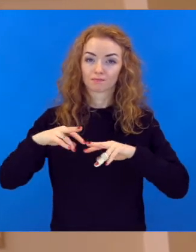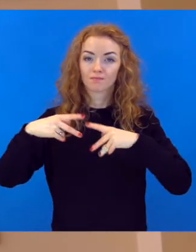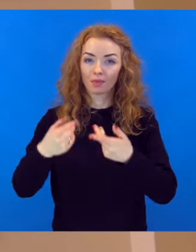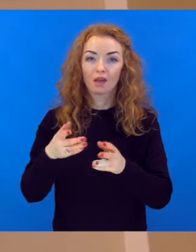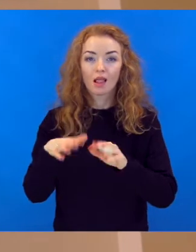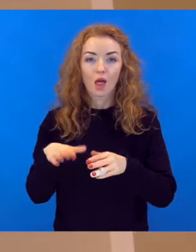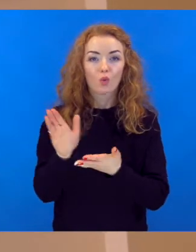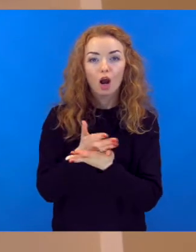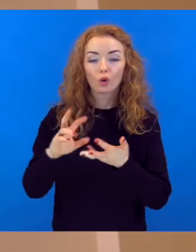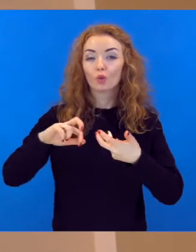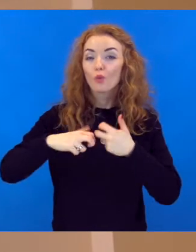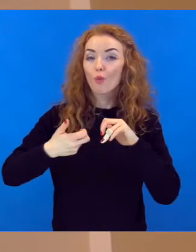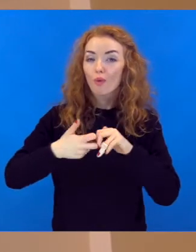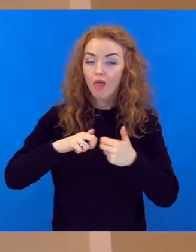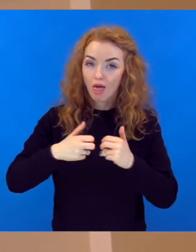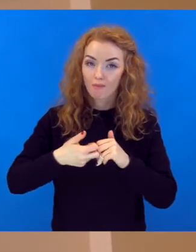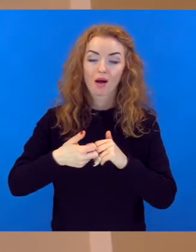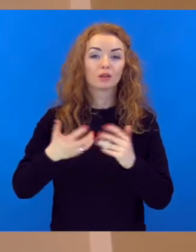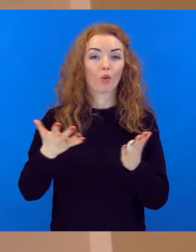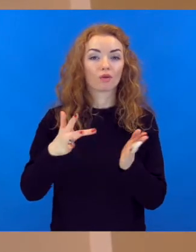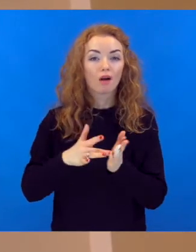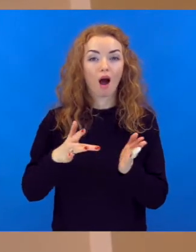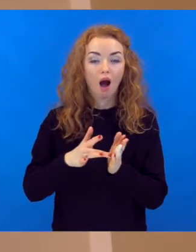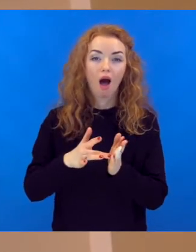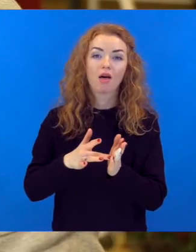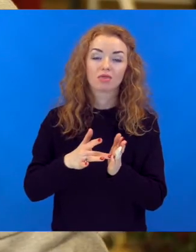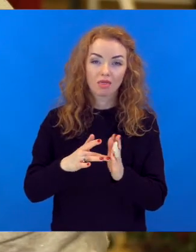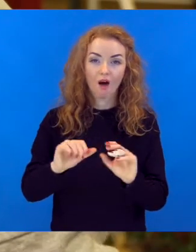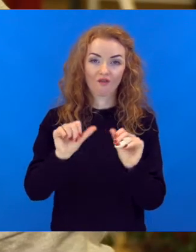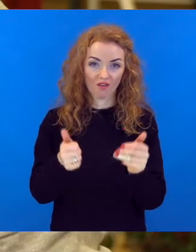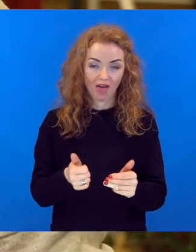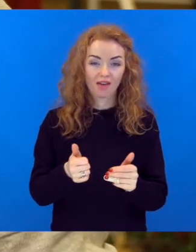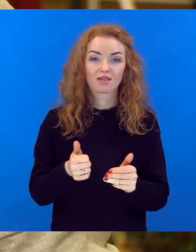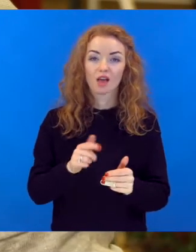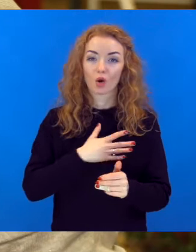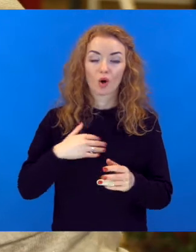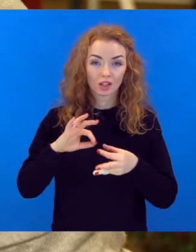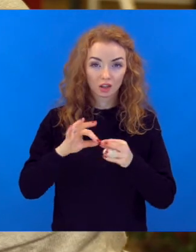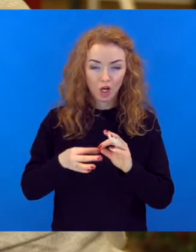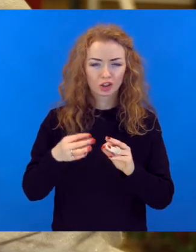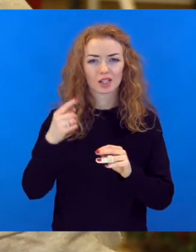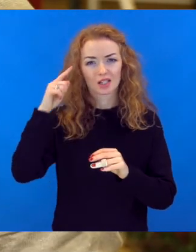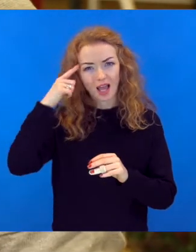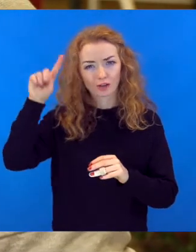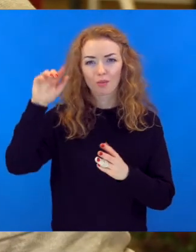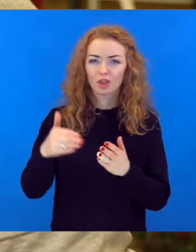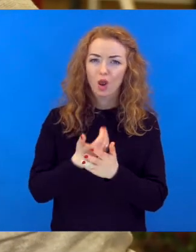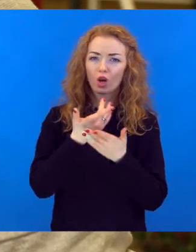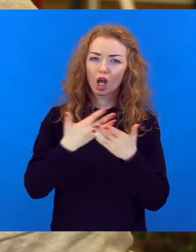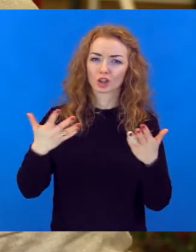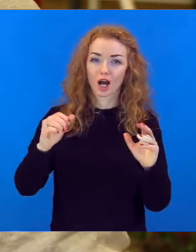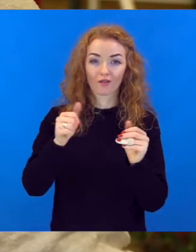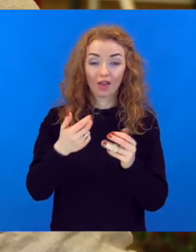šo tie problēmu risināšanu un problēmu atrisināt kaut kādā standarta algoritmiskā veidā ir ļoti sarežģīta. jādomā jauni